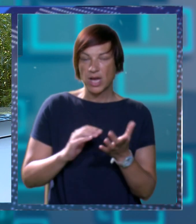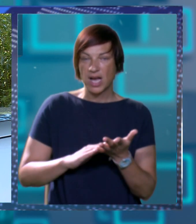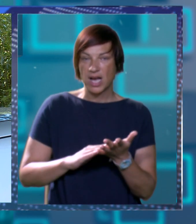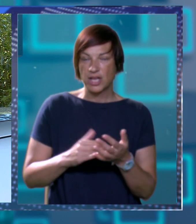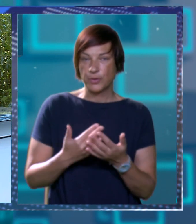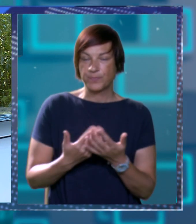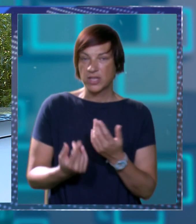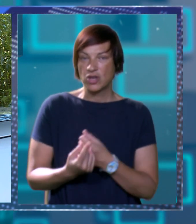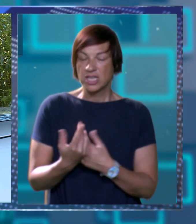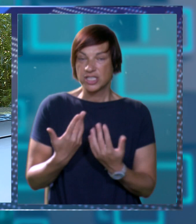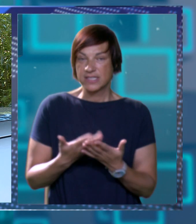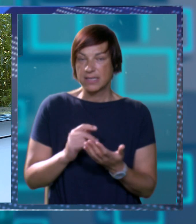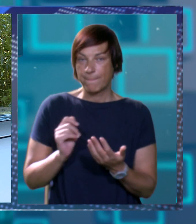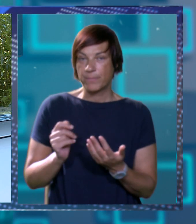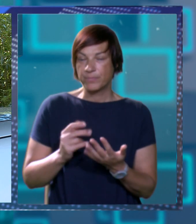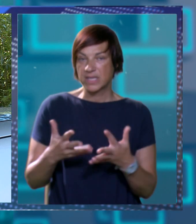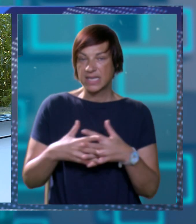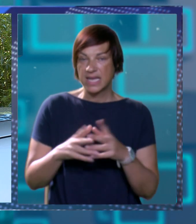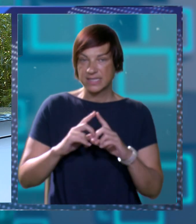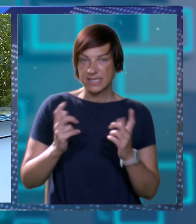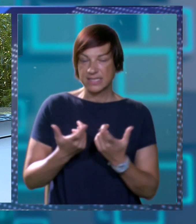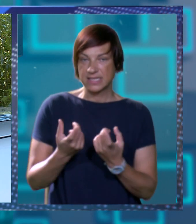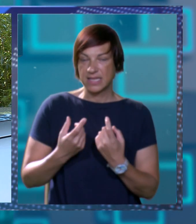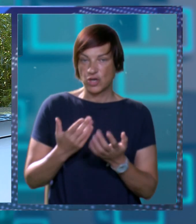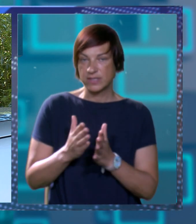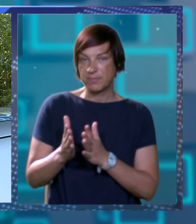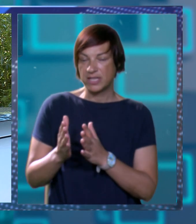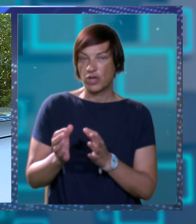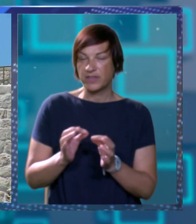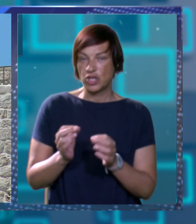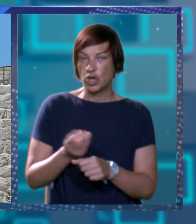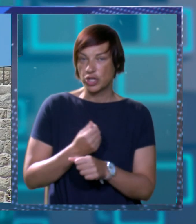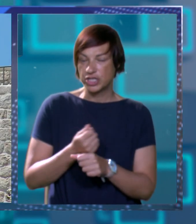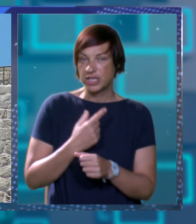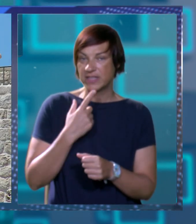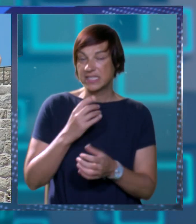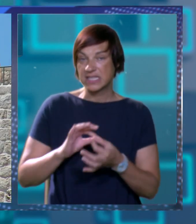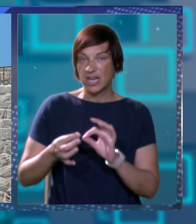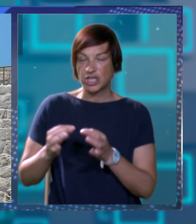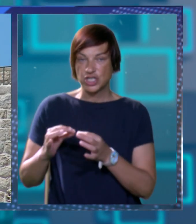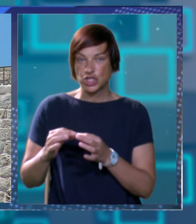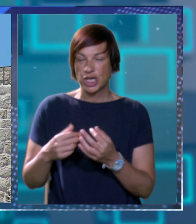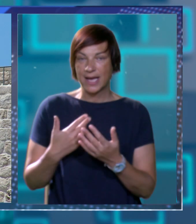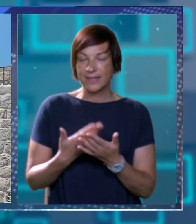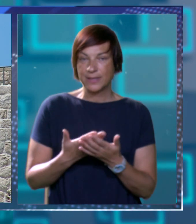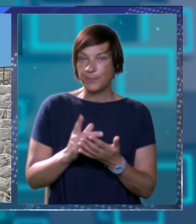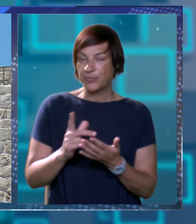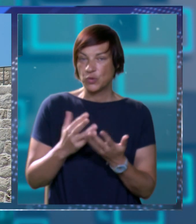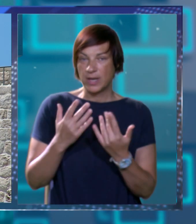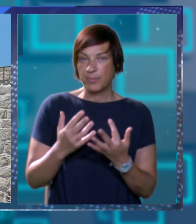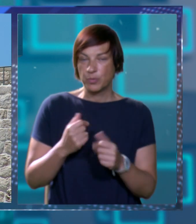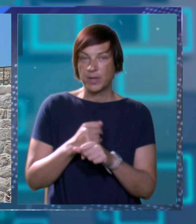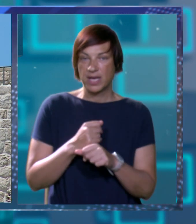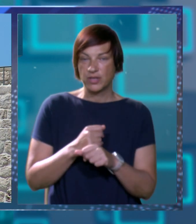tako da stalno se događa ono što se tiče gradske zidina osim ovog redovitog održavanja gdje se stalno nešto radi evo tu ne bi